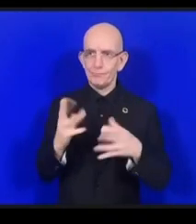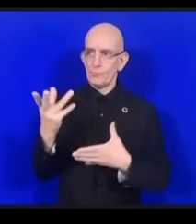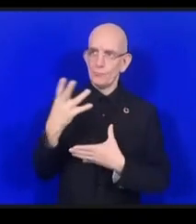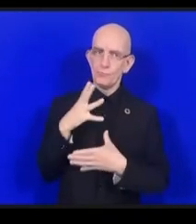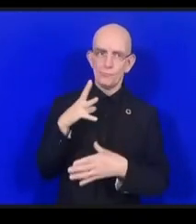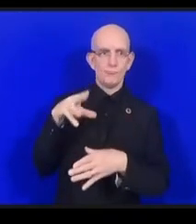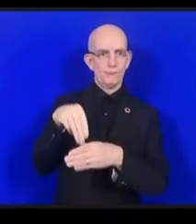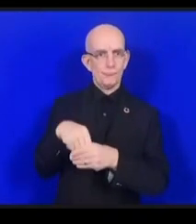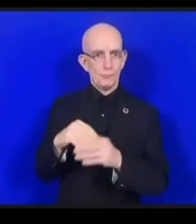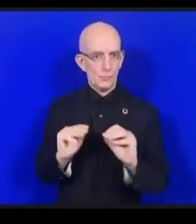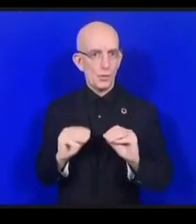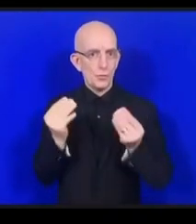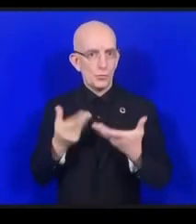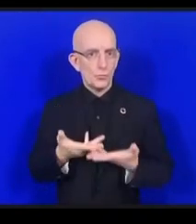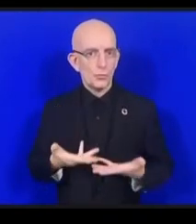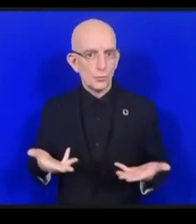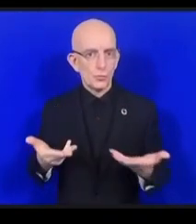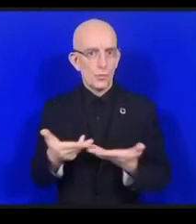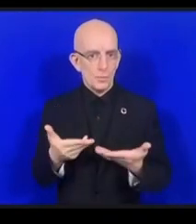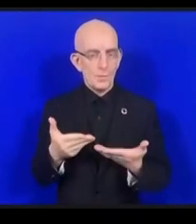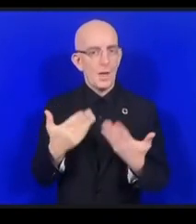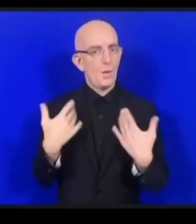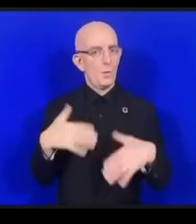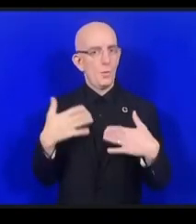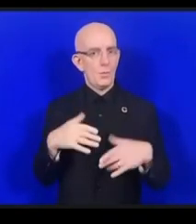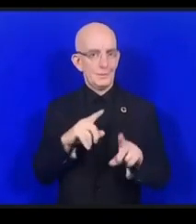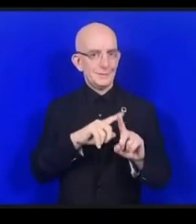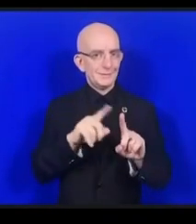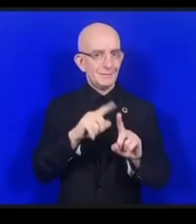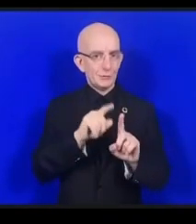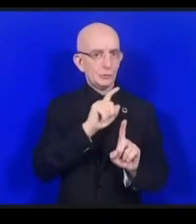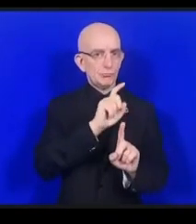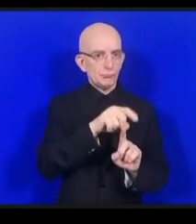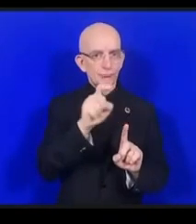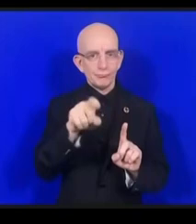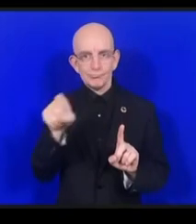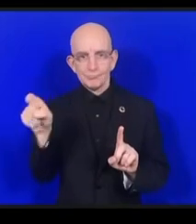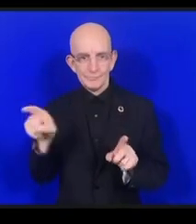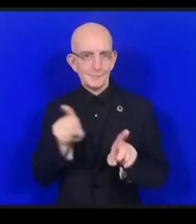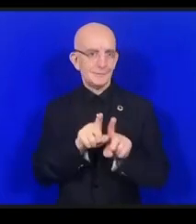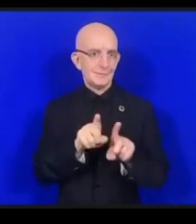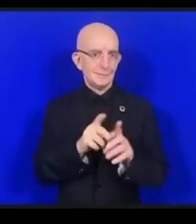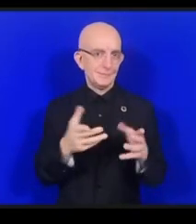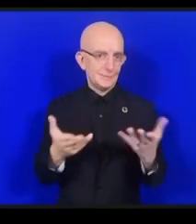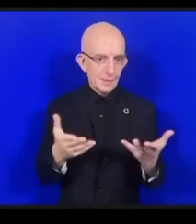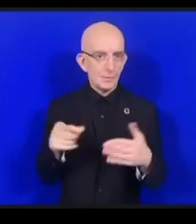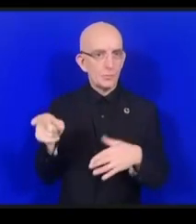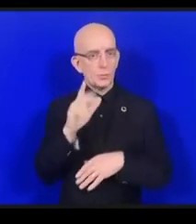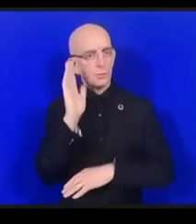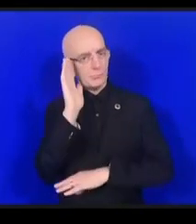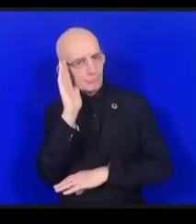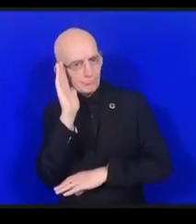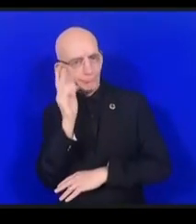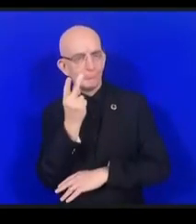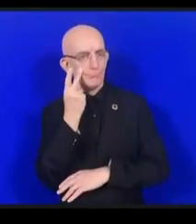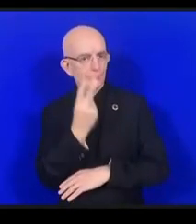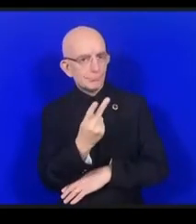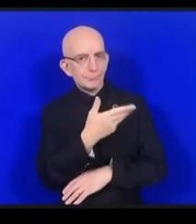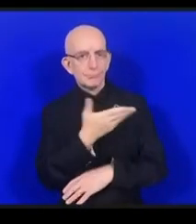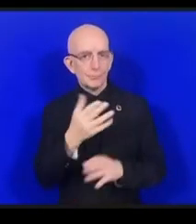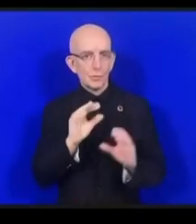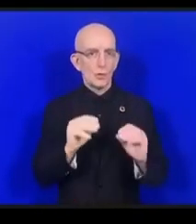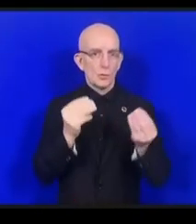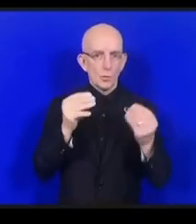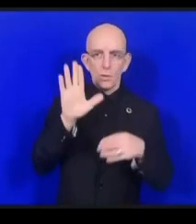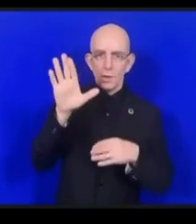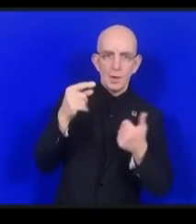peut inclure des jeunes dans ces discussions et que vous êtes prêts à entendre les jeunes qui discutent aussi de